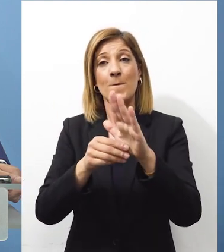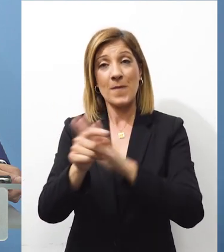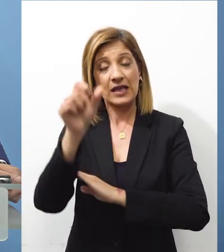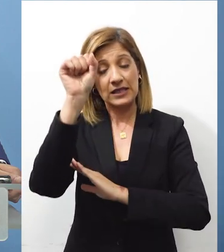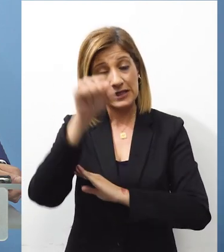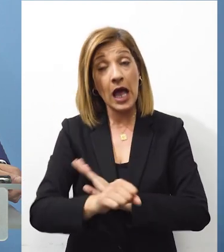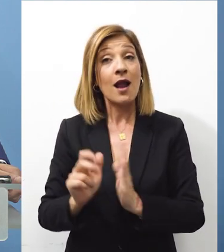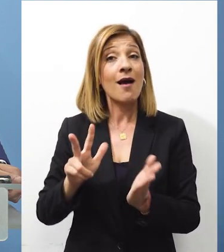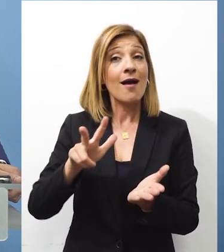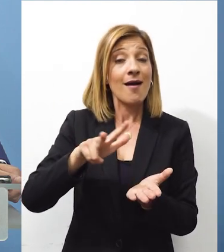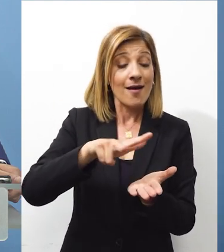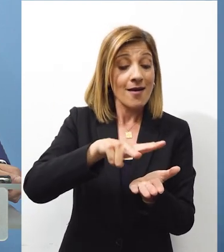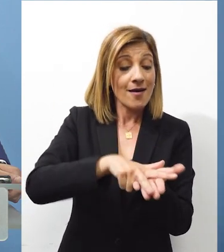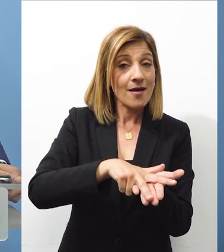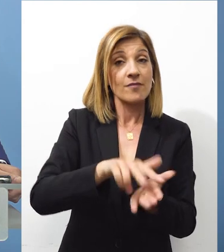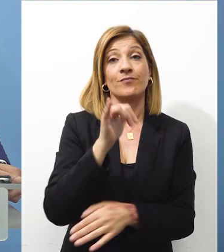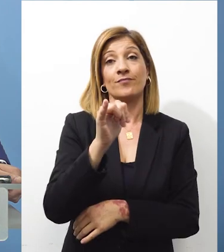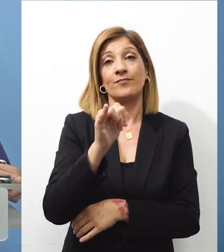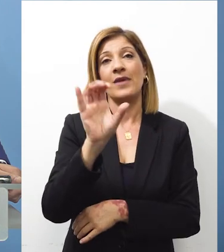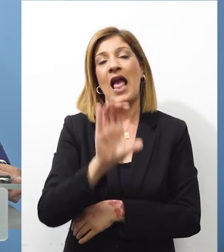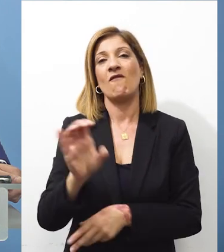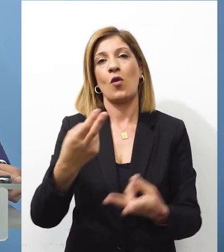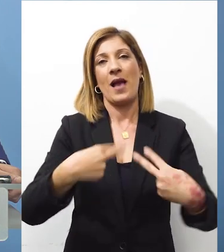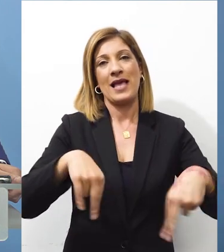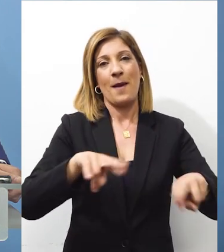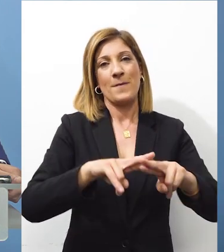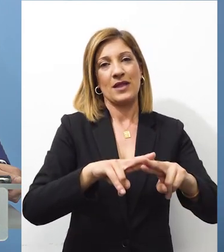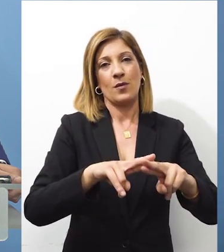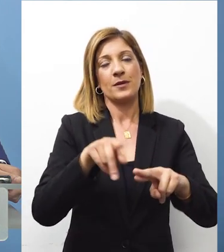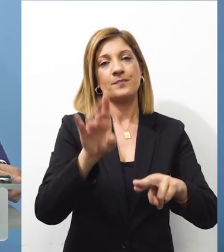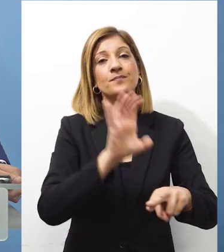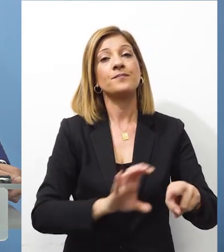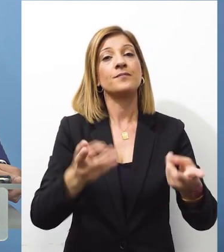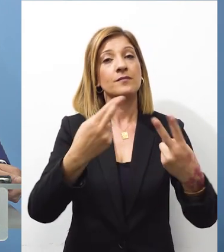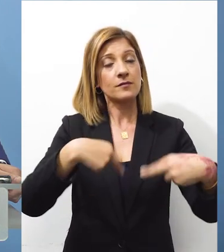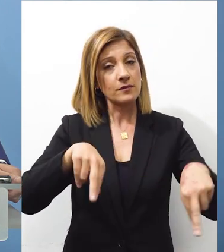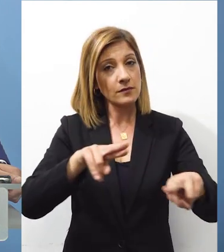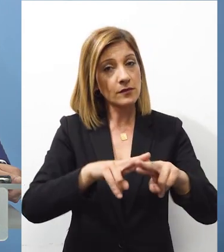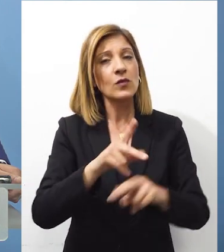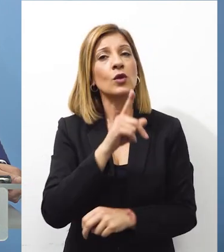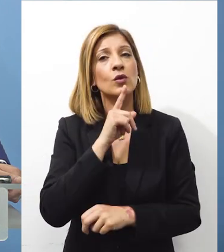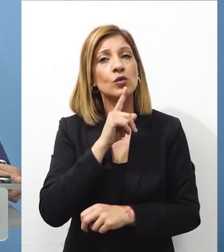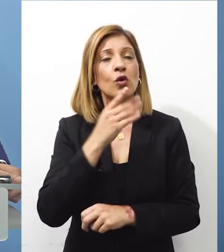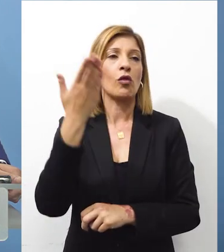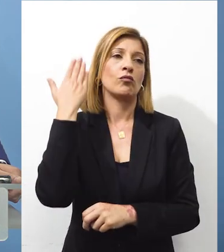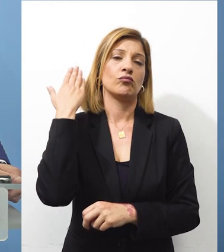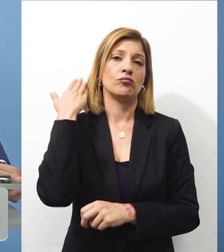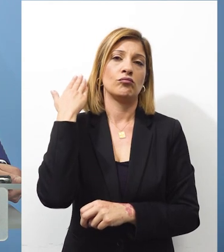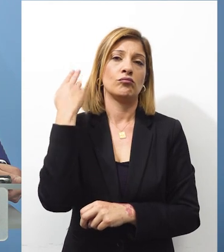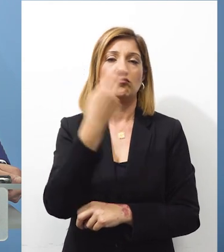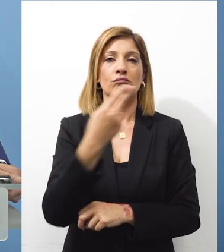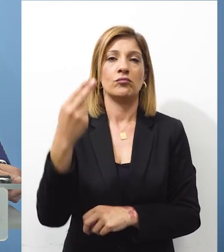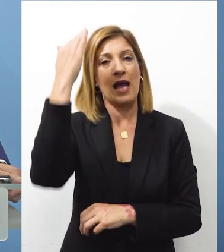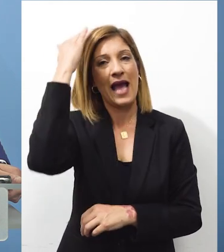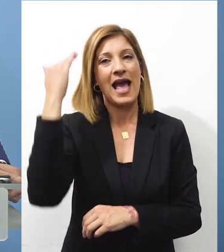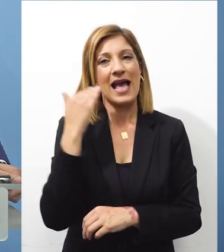αυτό το πακέτο είναι πακέτο το οποίο αφορά για την Ευρωπαϊκή Επιτροπή είναι στο πλαίσιο της Ευρωπαϊκής Επιτροπής όπως είχε γίνει και στην περίπτωση